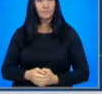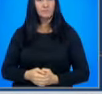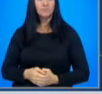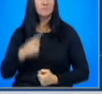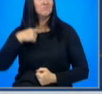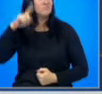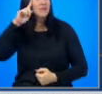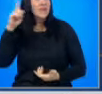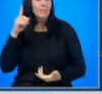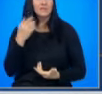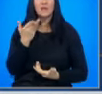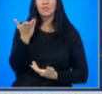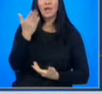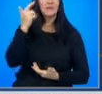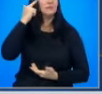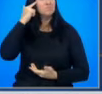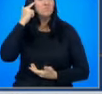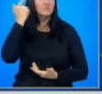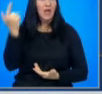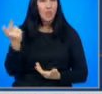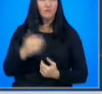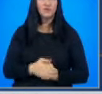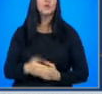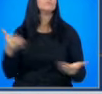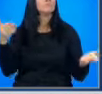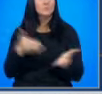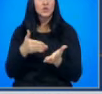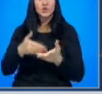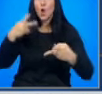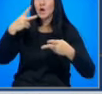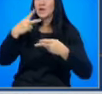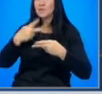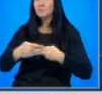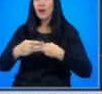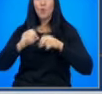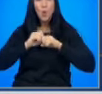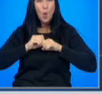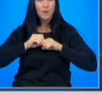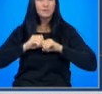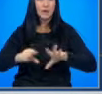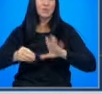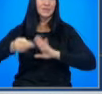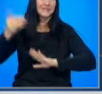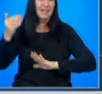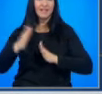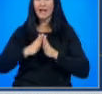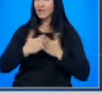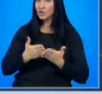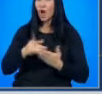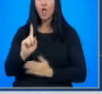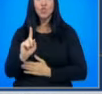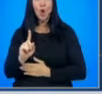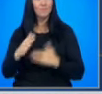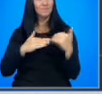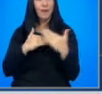Не знаем какви са техните становища, защо е сприяно емитирането на емисията, но